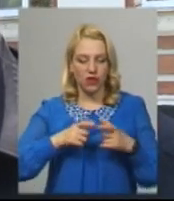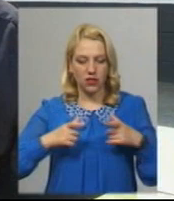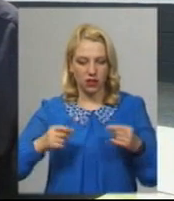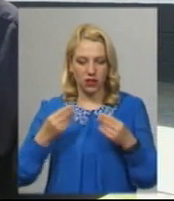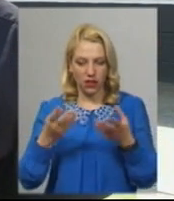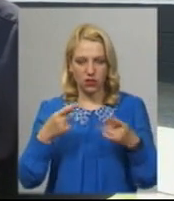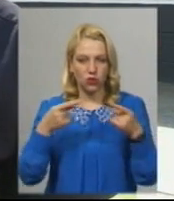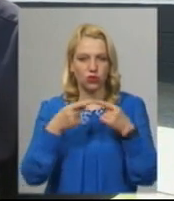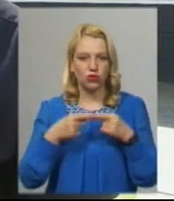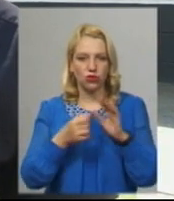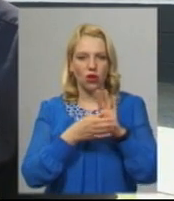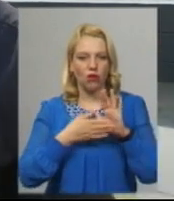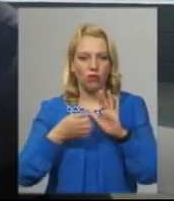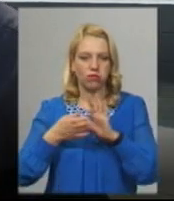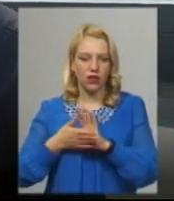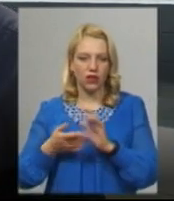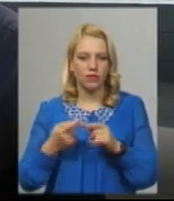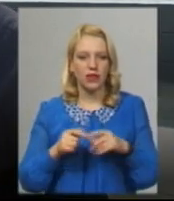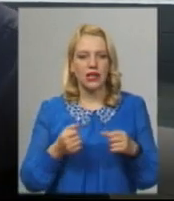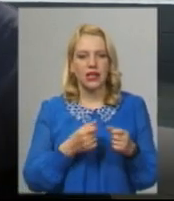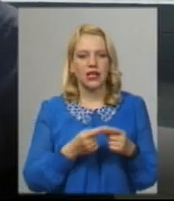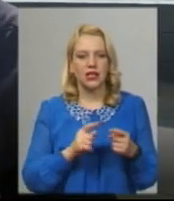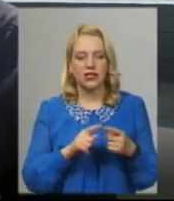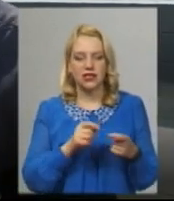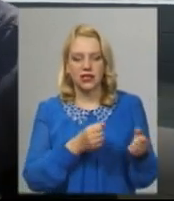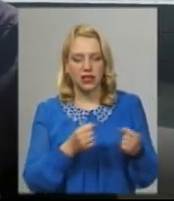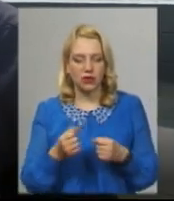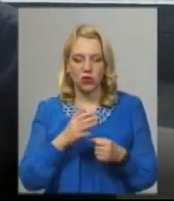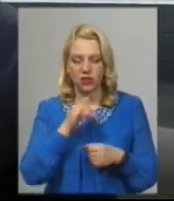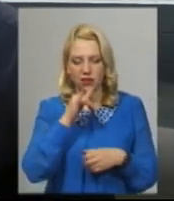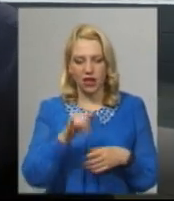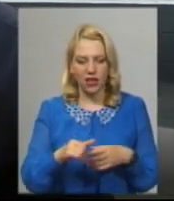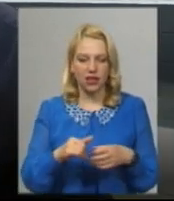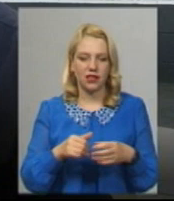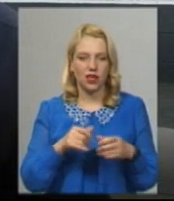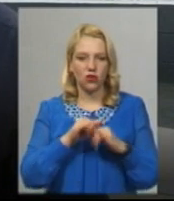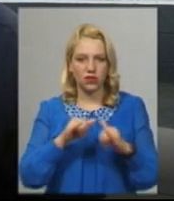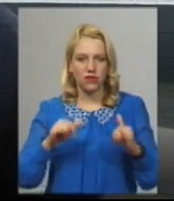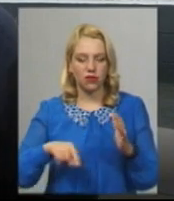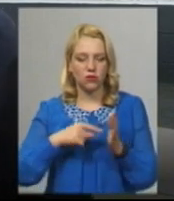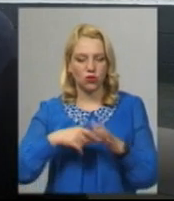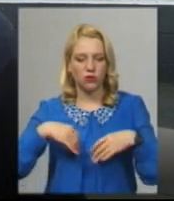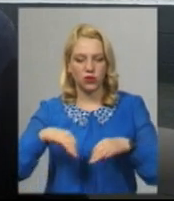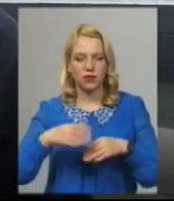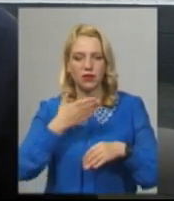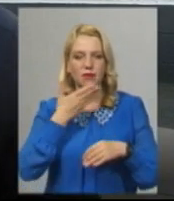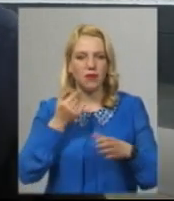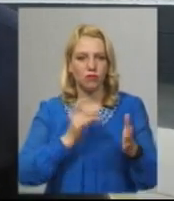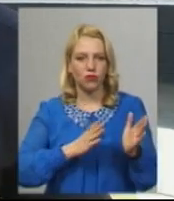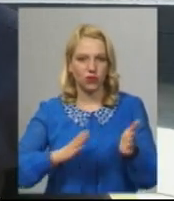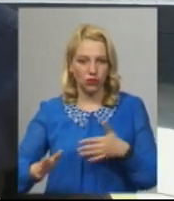громадян Стримує і не дає розвиватися міському транспорту, це не впорядковані саме пільгових перевезень